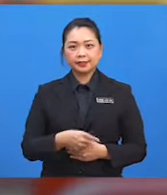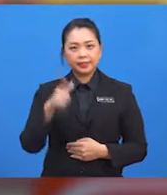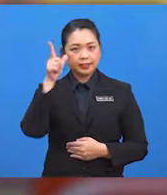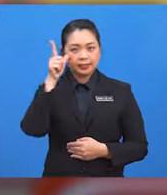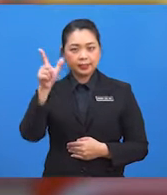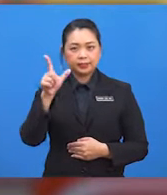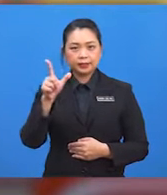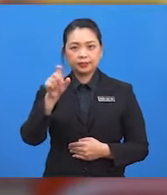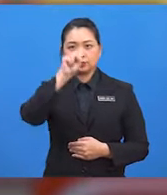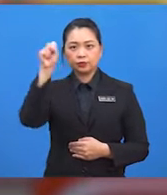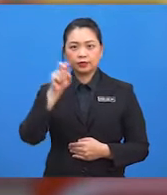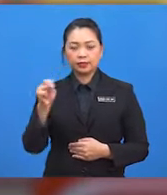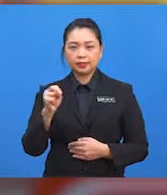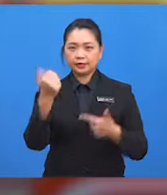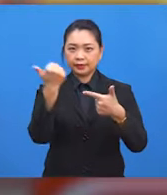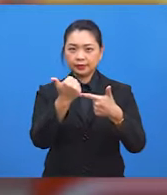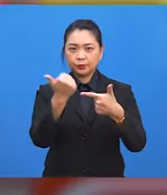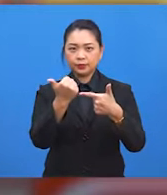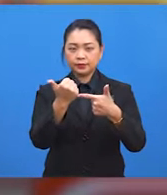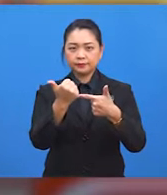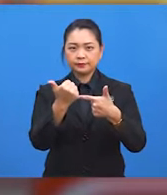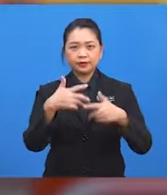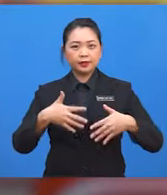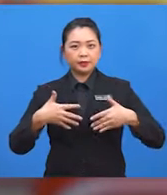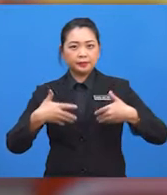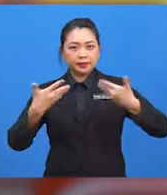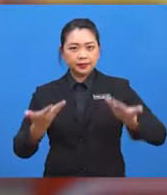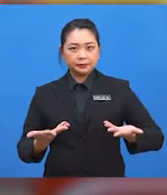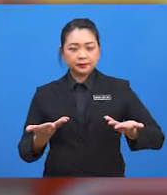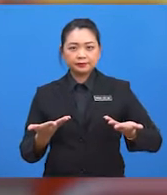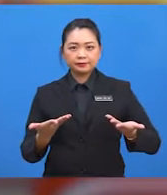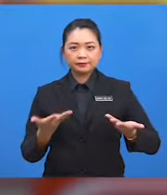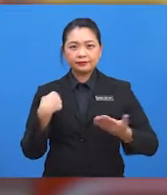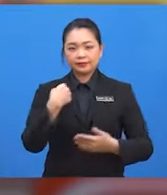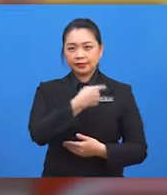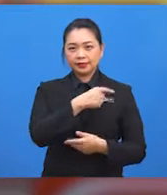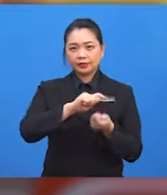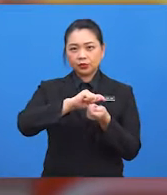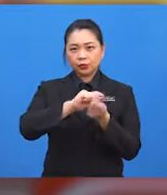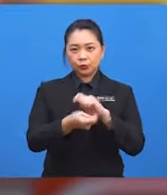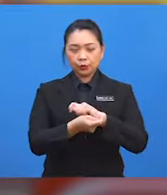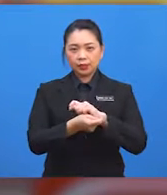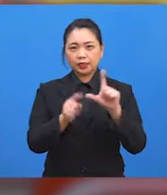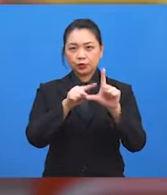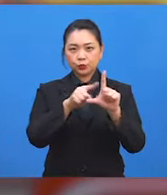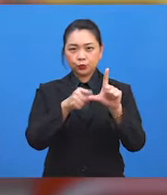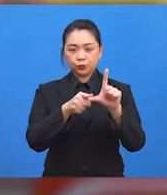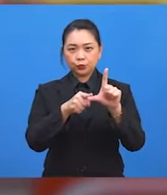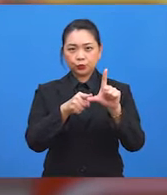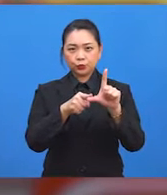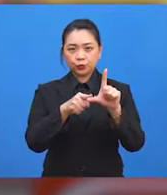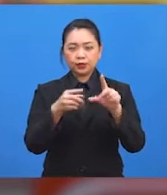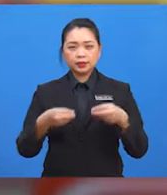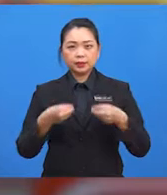soalan kedua. Bagaimana pula kita menukar sudut diberi dalam